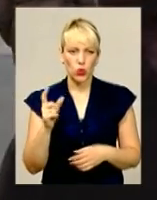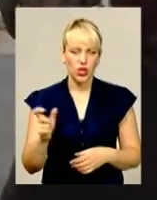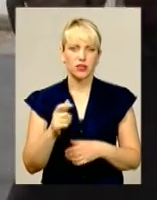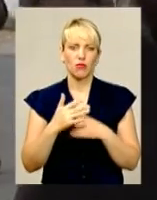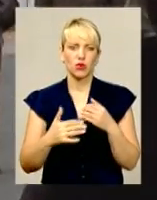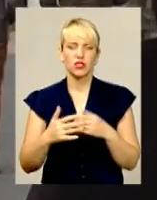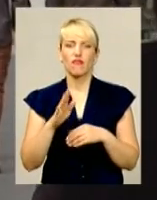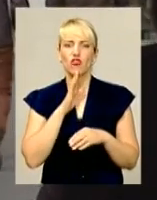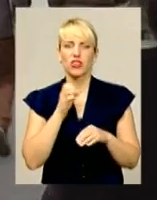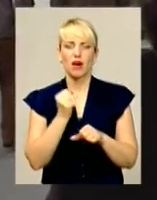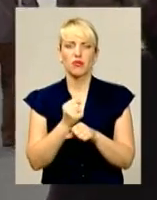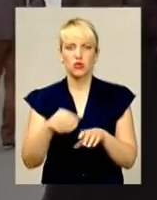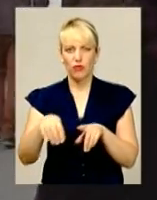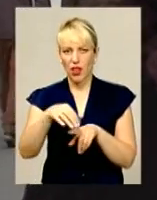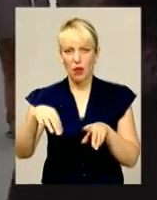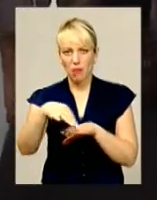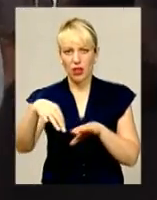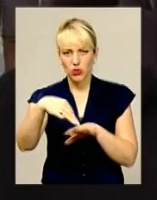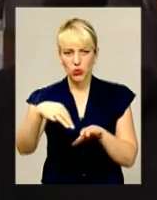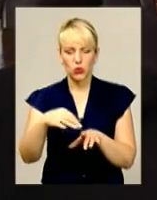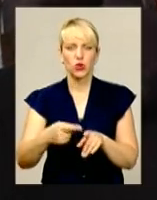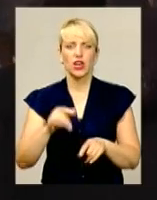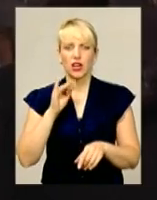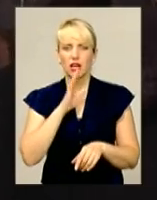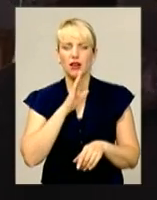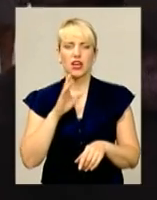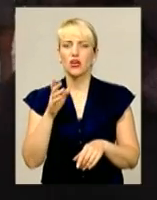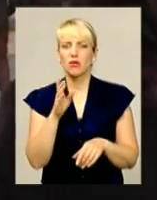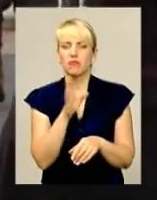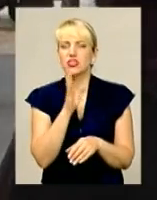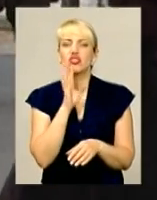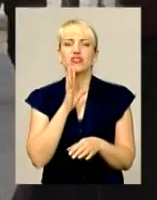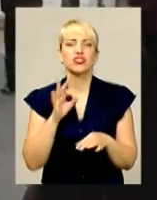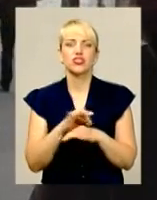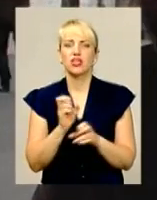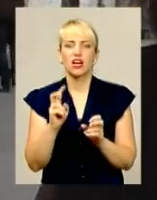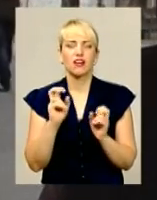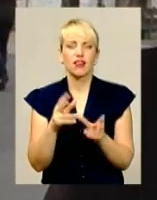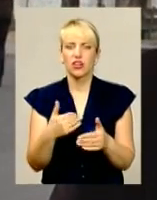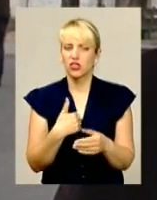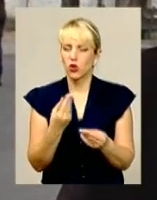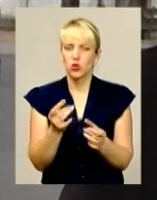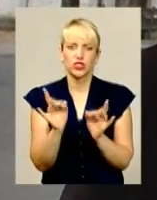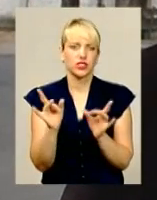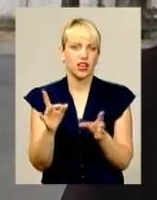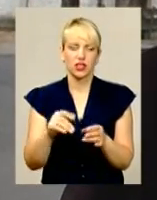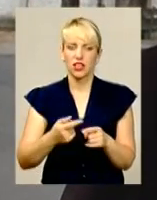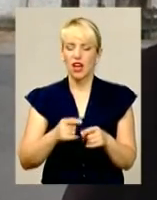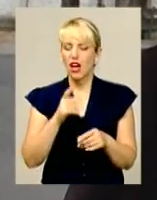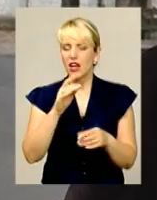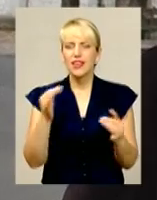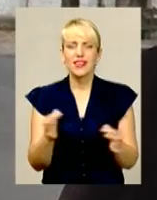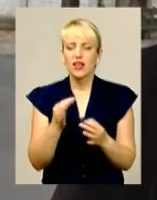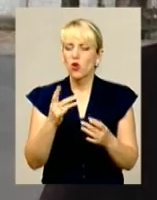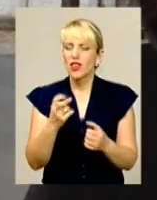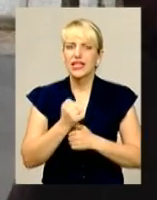Вона манікюри сіда робила, гроші сіда, вона гроші тратила, як хотіла. Скільки сіда, ніколи він її не жалів, не